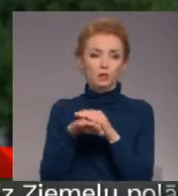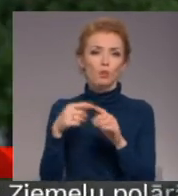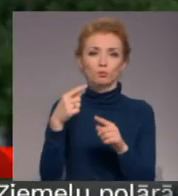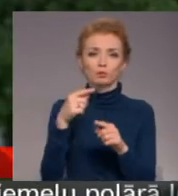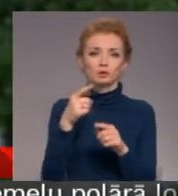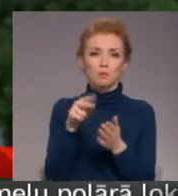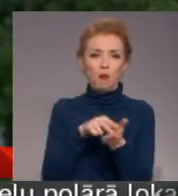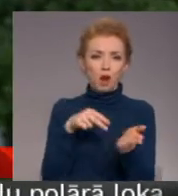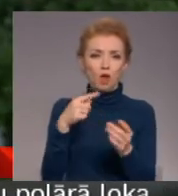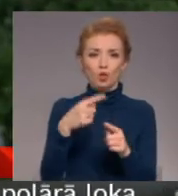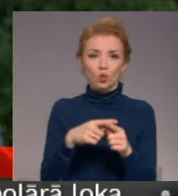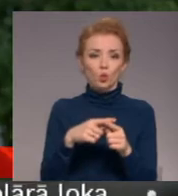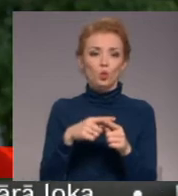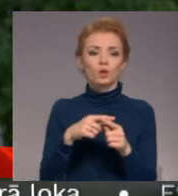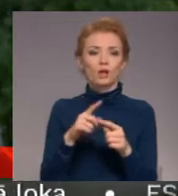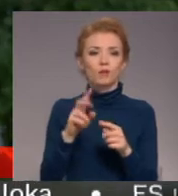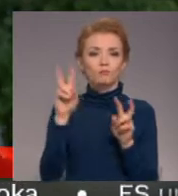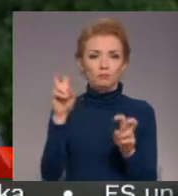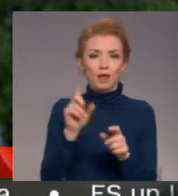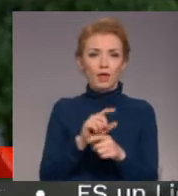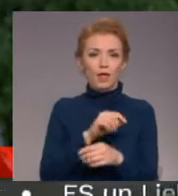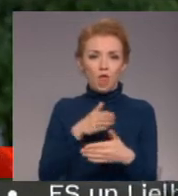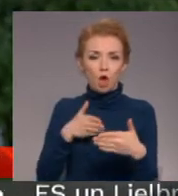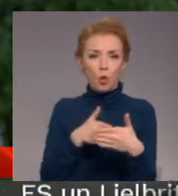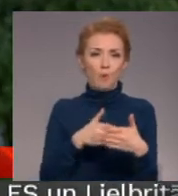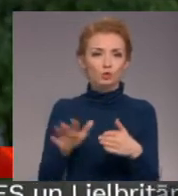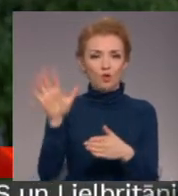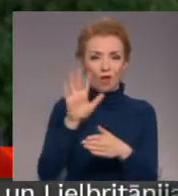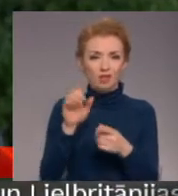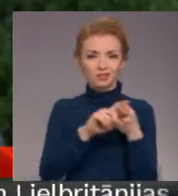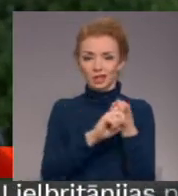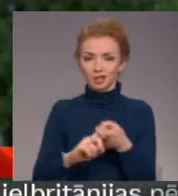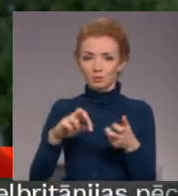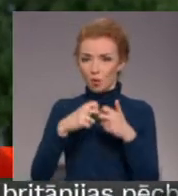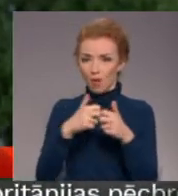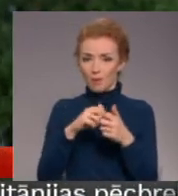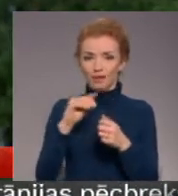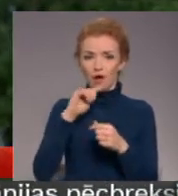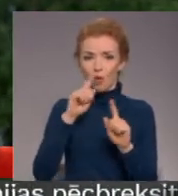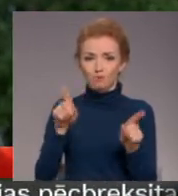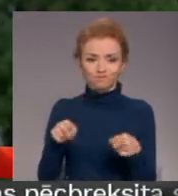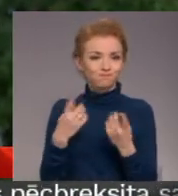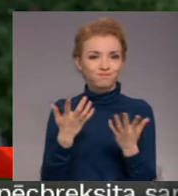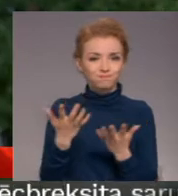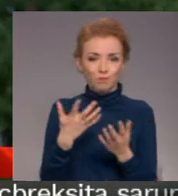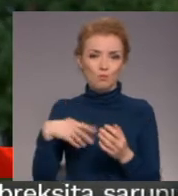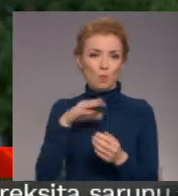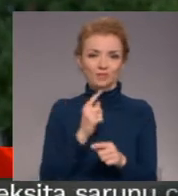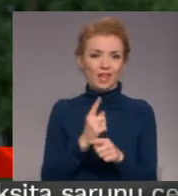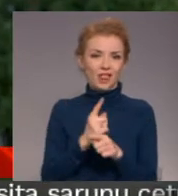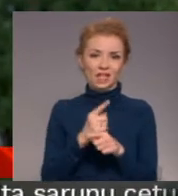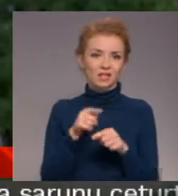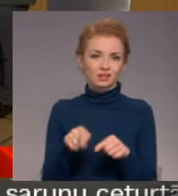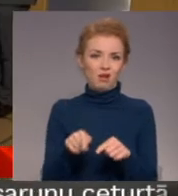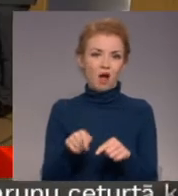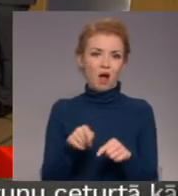parādi. Viņi jau daudz vairāk ierobežo valstī, jau rada arī negatīvi ietekmi uz ekonomikas izaugsmi. Nu, to īsti mums nevajadzētu iet to ceļu,